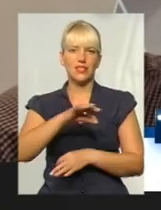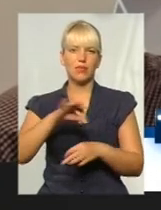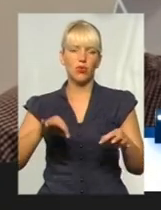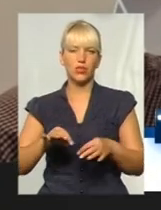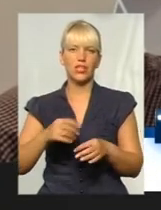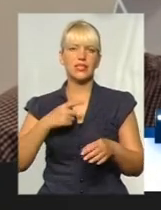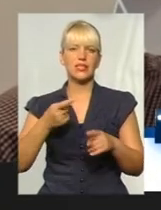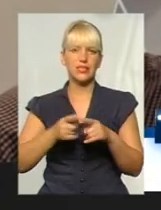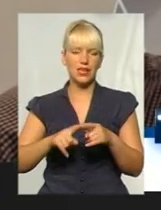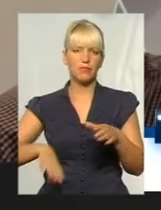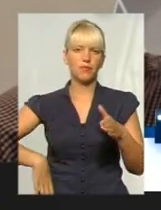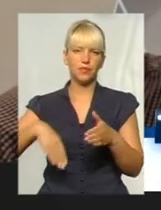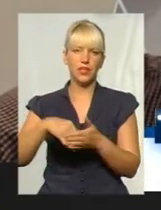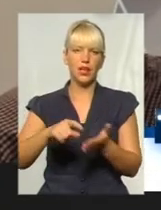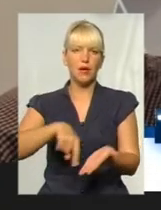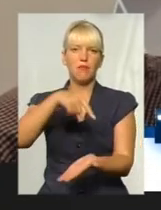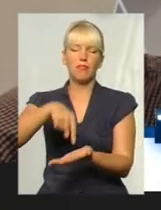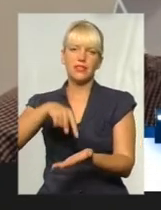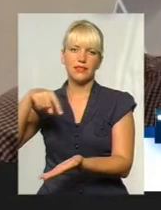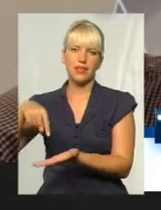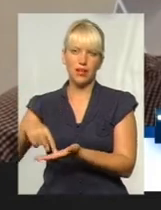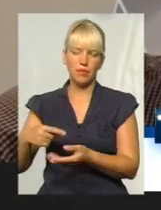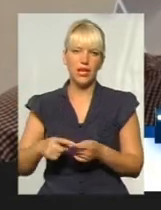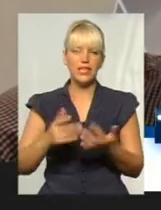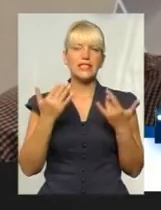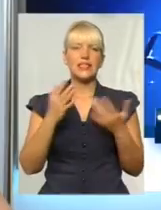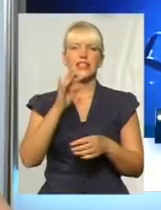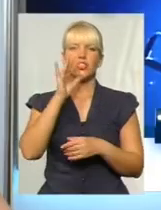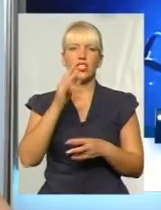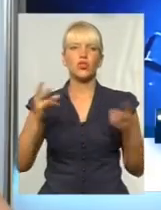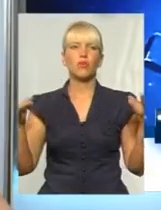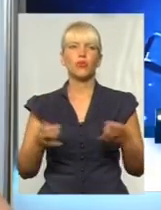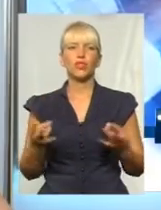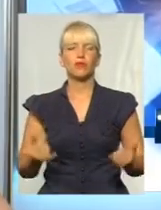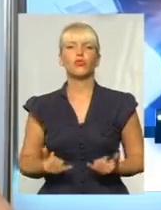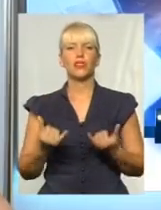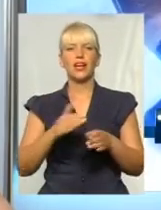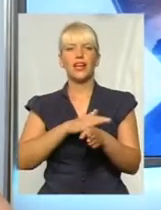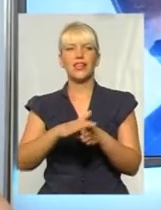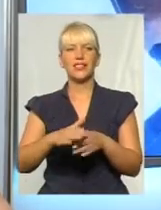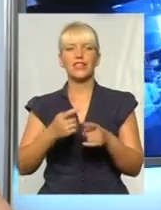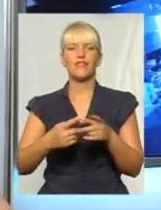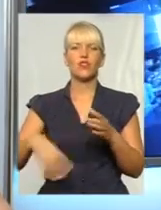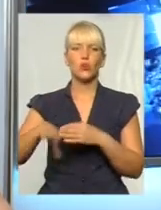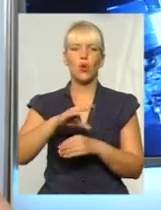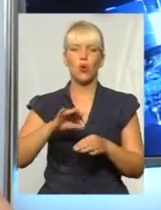міська влада. Скажіть, а скільки часу потрібно для реалізації усього проєкту? От ви кажете, шість